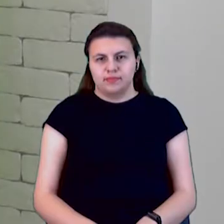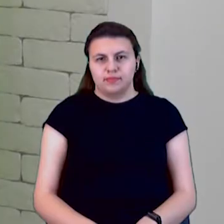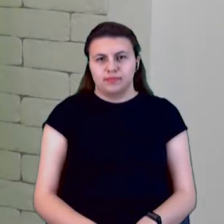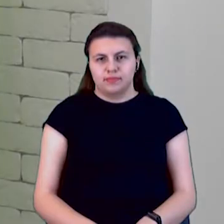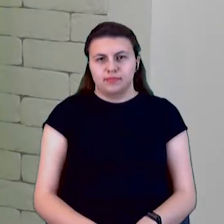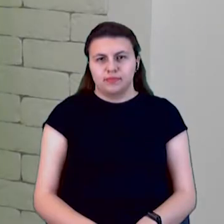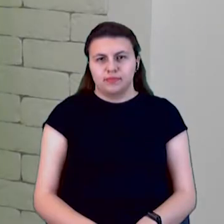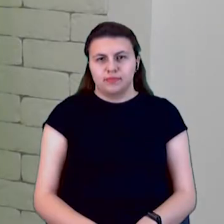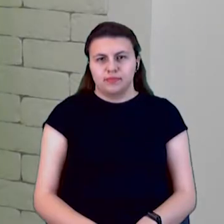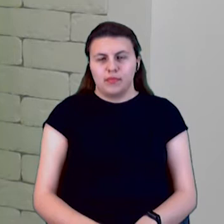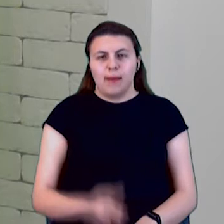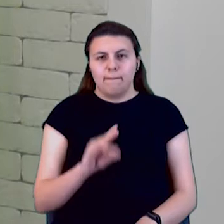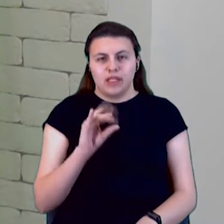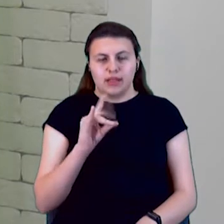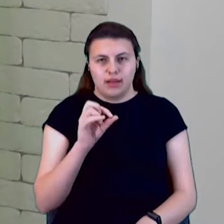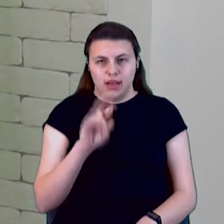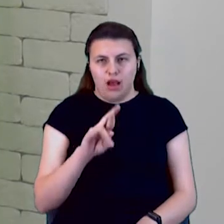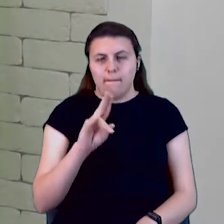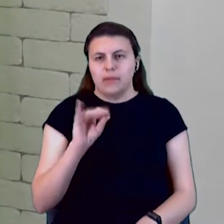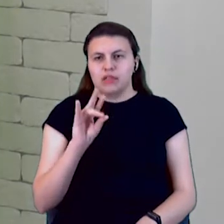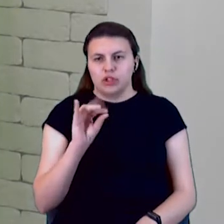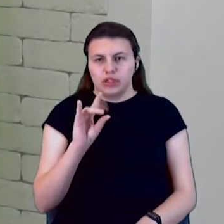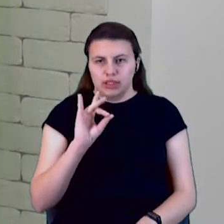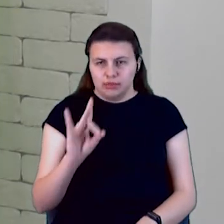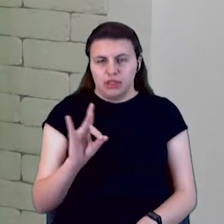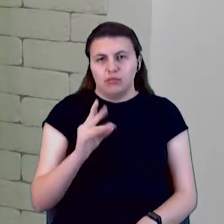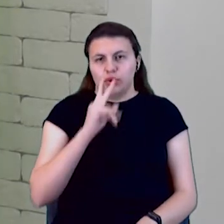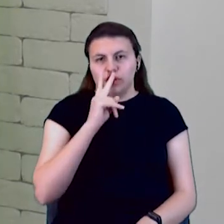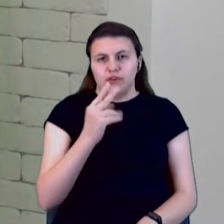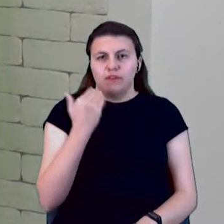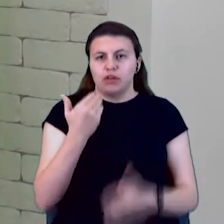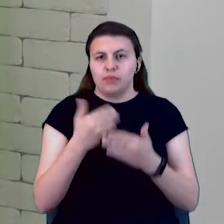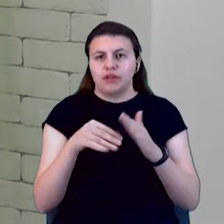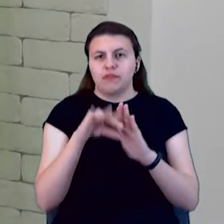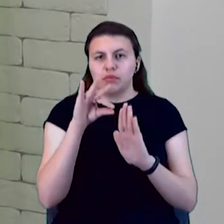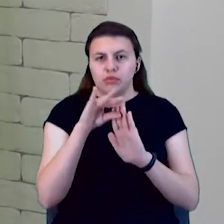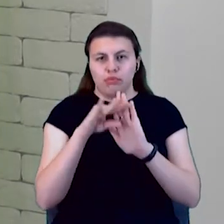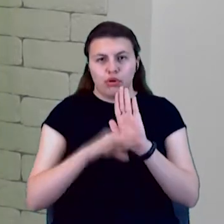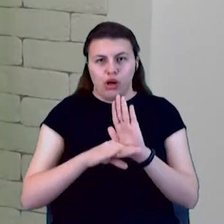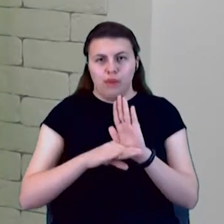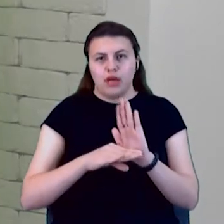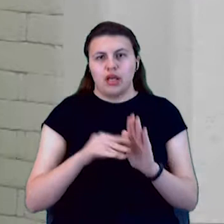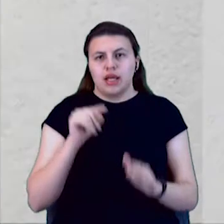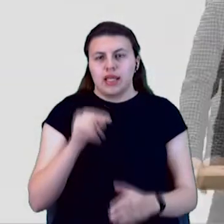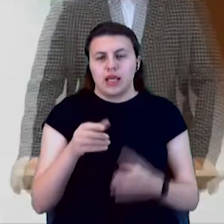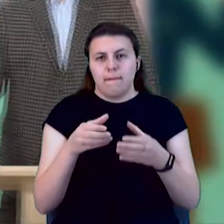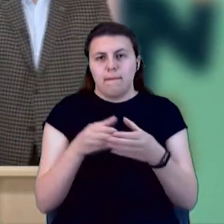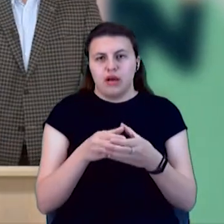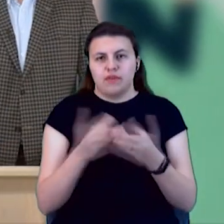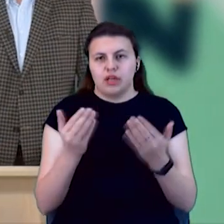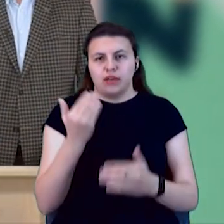Що ж, пане Ілля, пане Володимире, ми подивилися ваші передвиборчі програми, передвиборчі програми тих партій, від яких ви